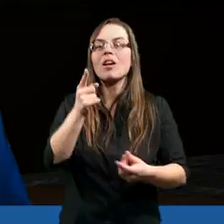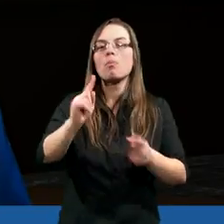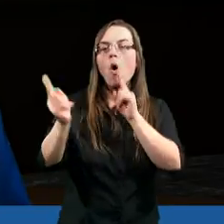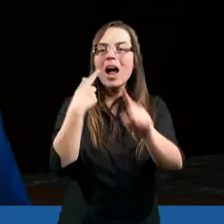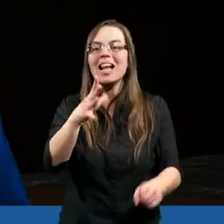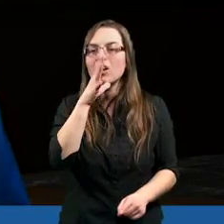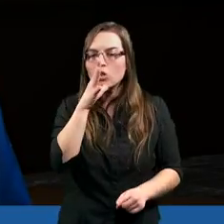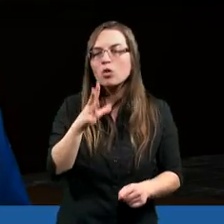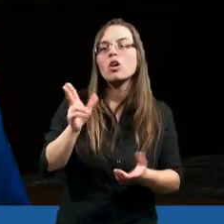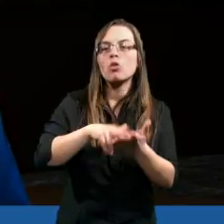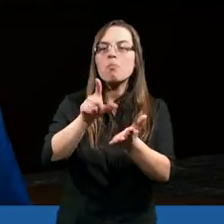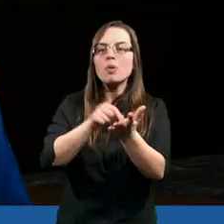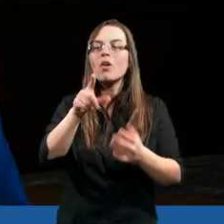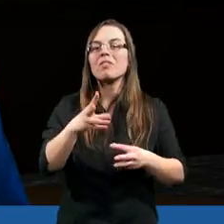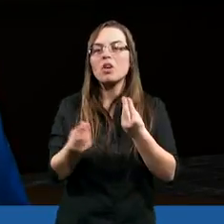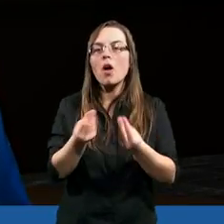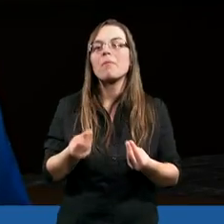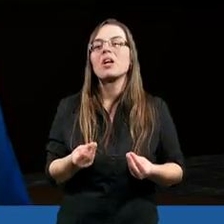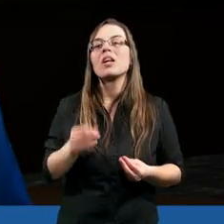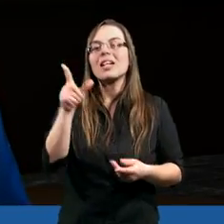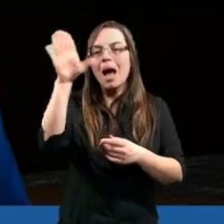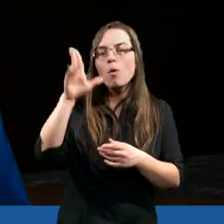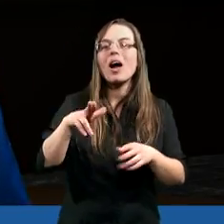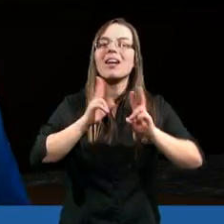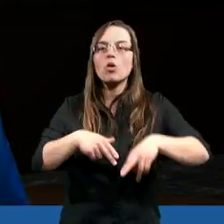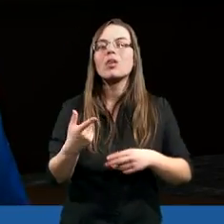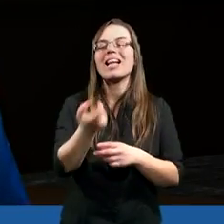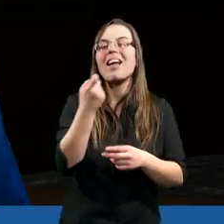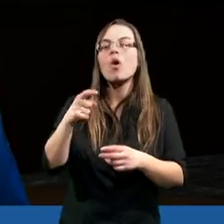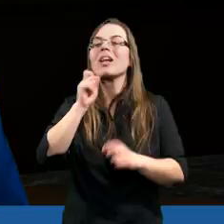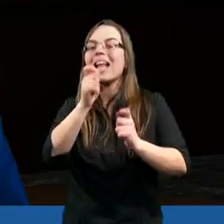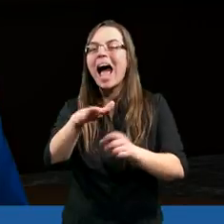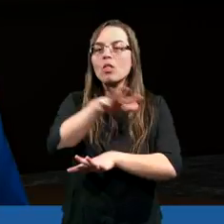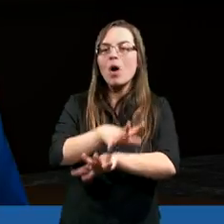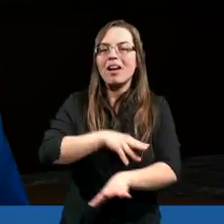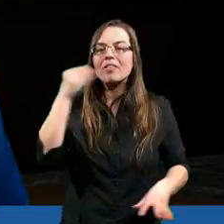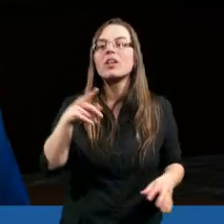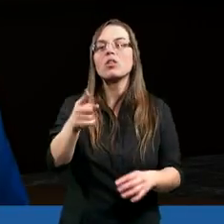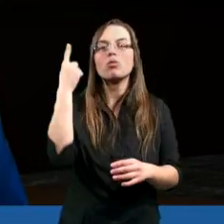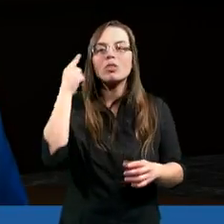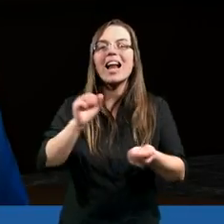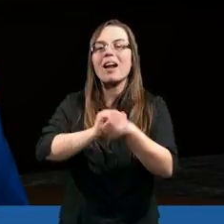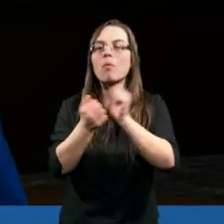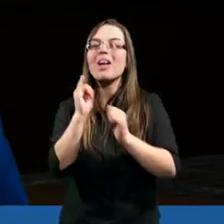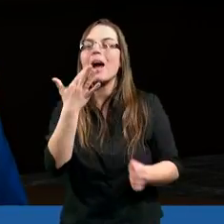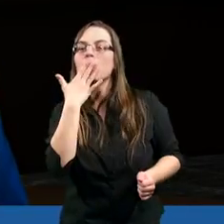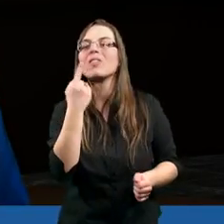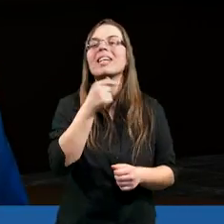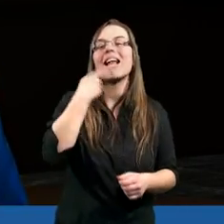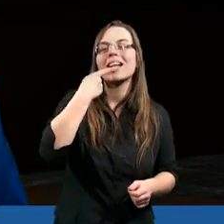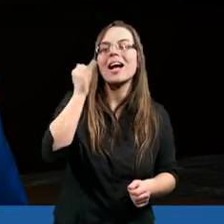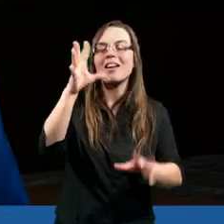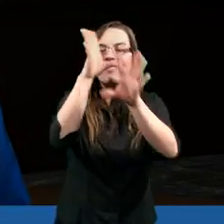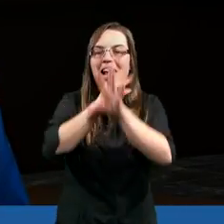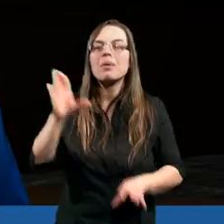pochodzenia żydowskiego, którzy z Piotrem przyszli, że i na Pogan został wylany dar Ducha Świętego. Słyszeli ich, bowiem jak mówili